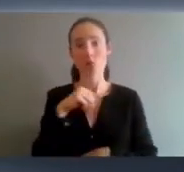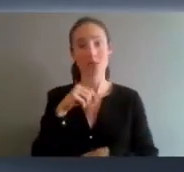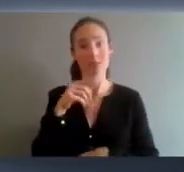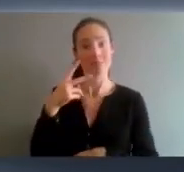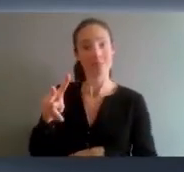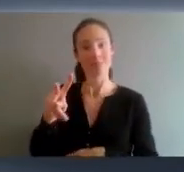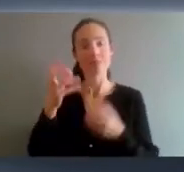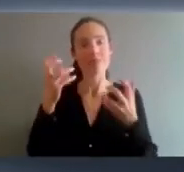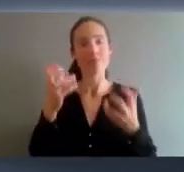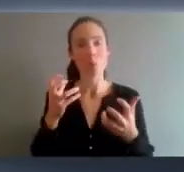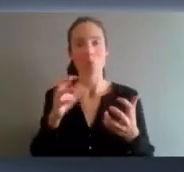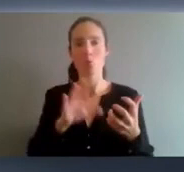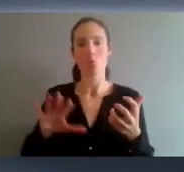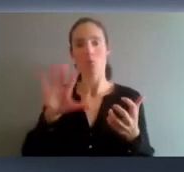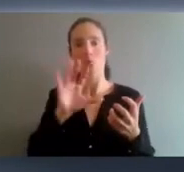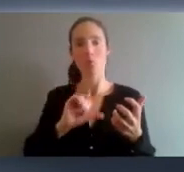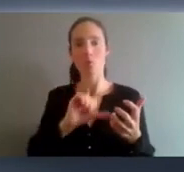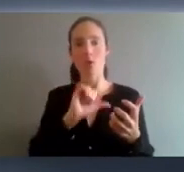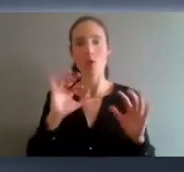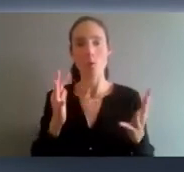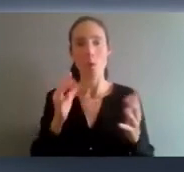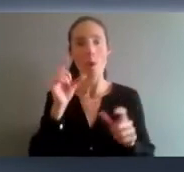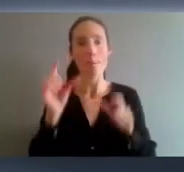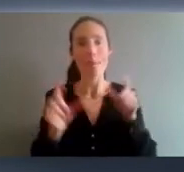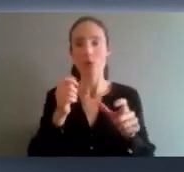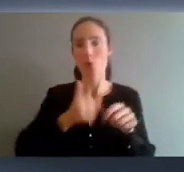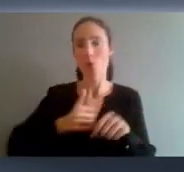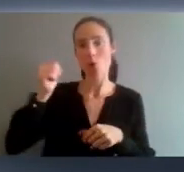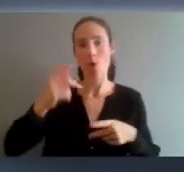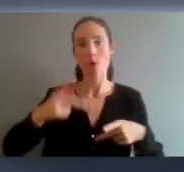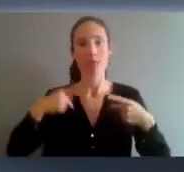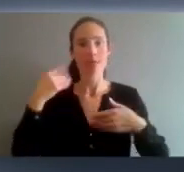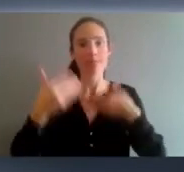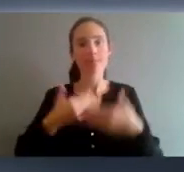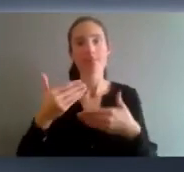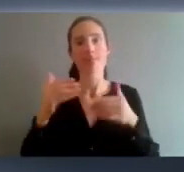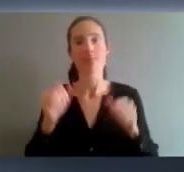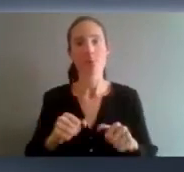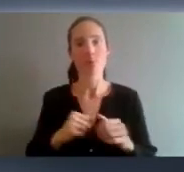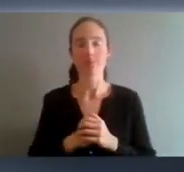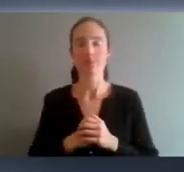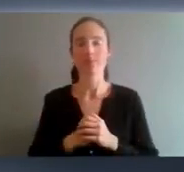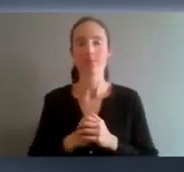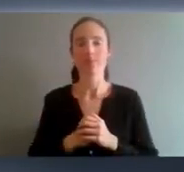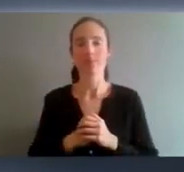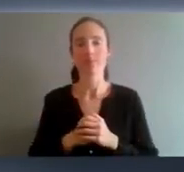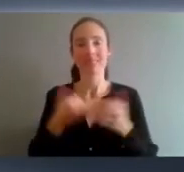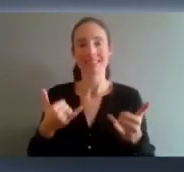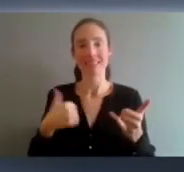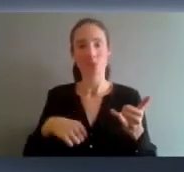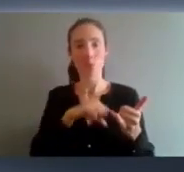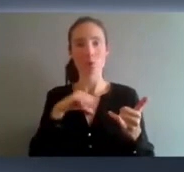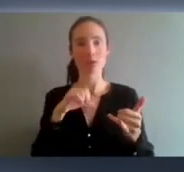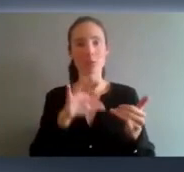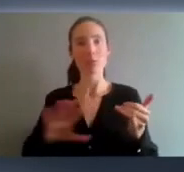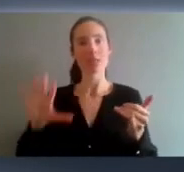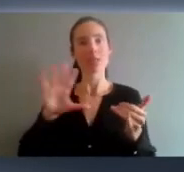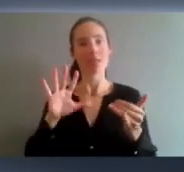mesure de vivre de manière autonome. C'est un pays dans lequel nous sommes tous et toutes sur un petit égalité.